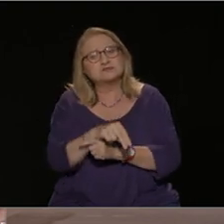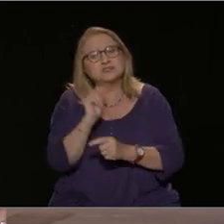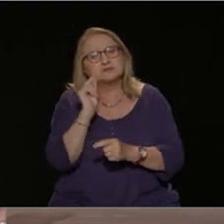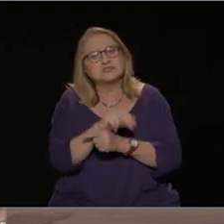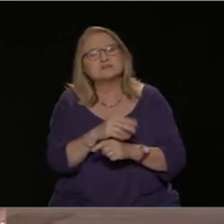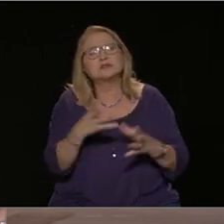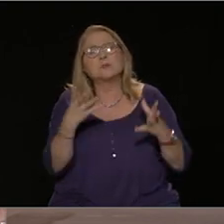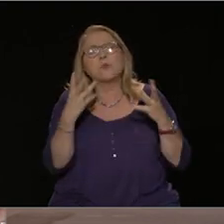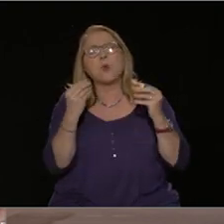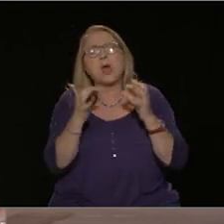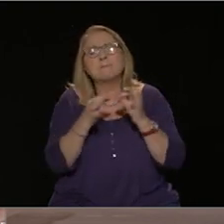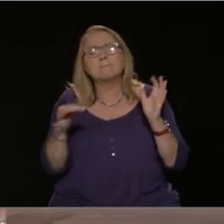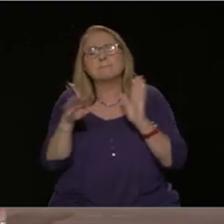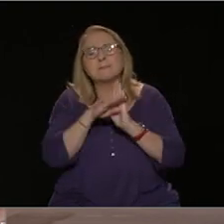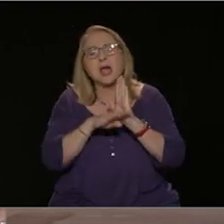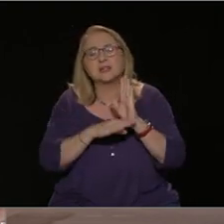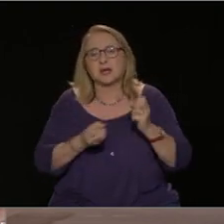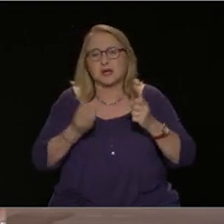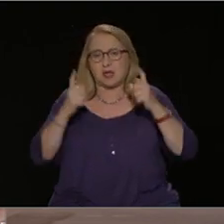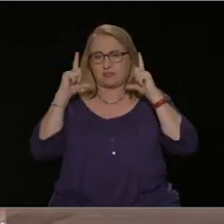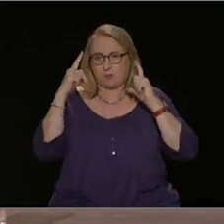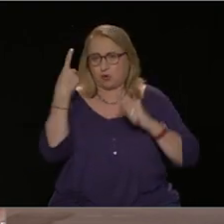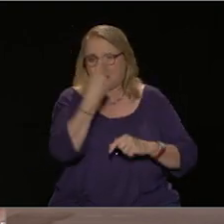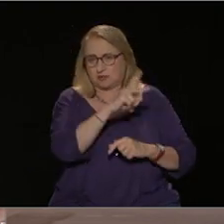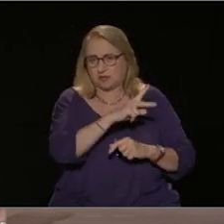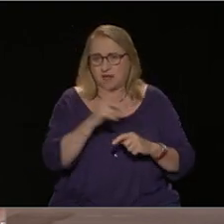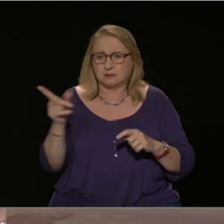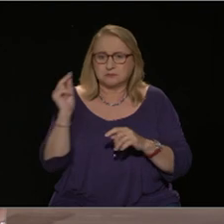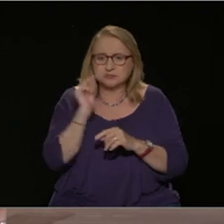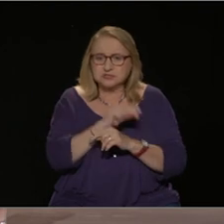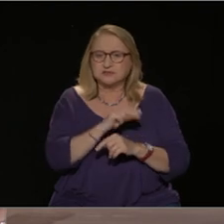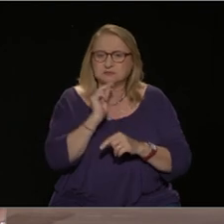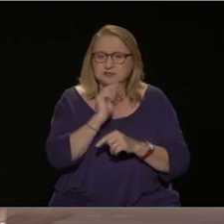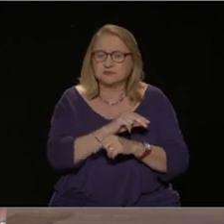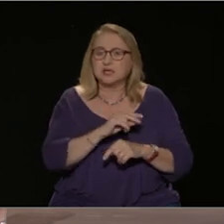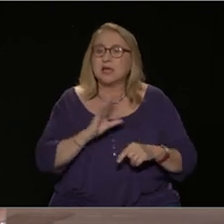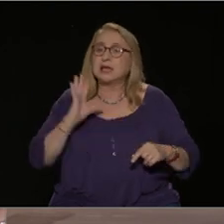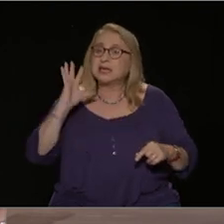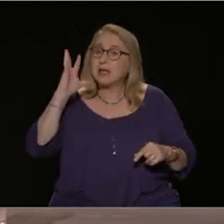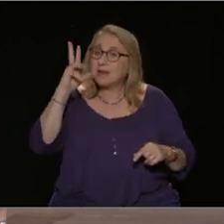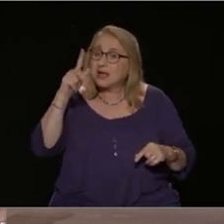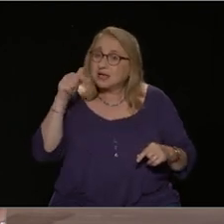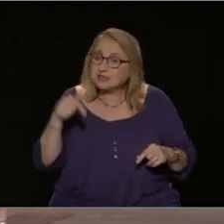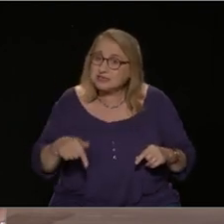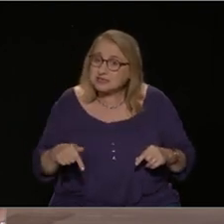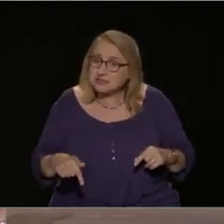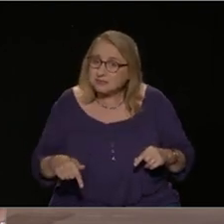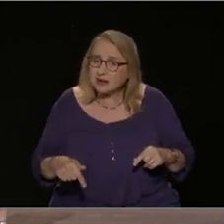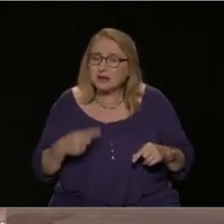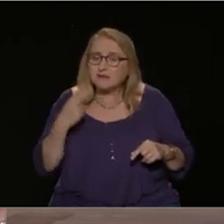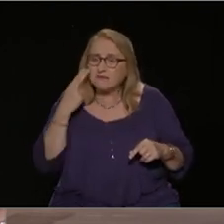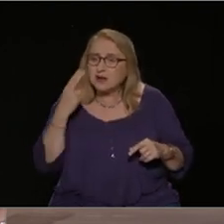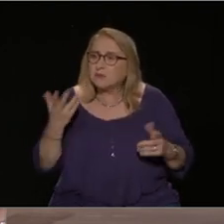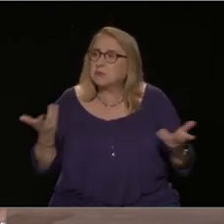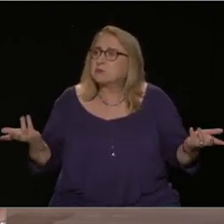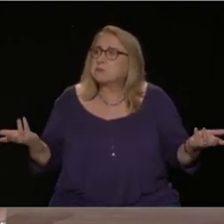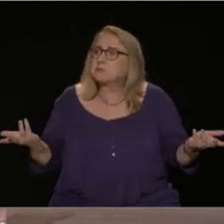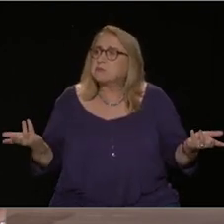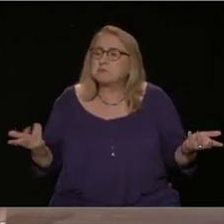Δημοκρατίας και εδώ βλέπουμε ακόμα και σήμερα πώς διαχειρίζεται την ήττα του ή θα έπρεπε να πούμε καλύτερα την κατάρρευσή του.